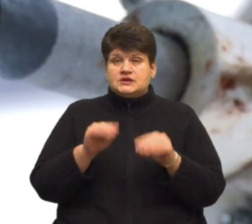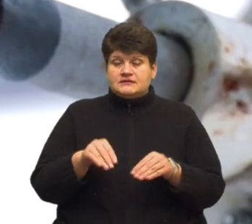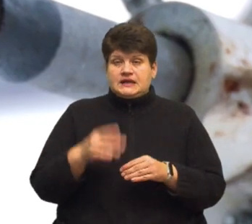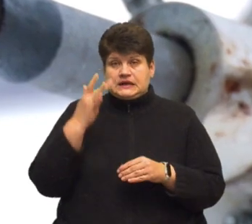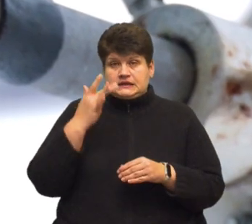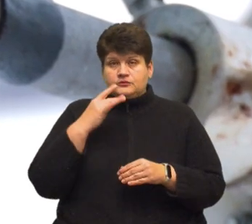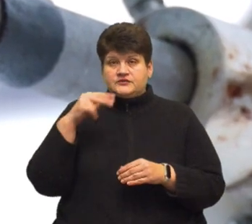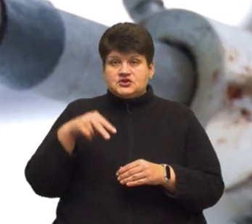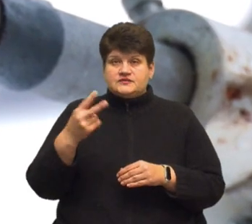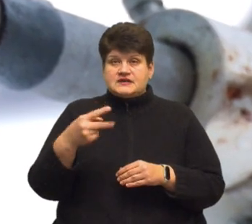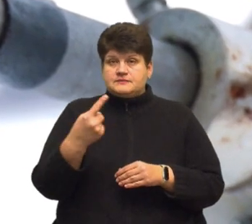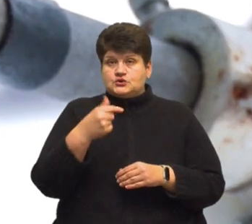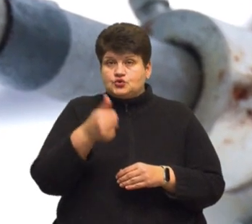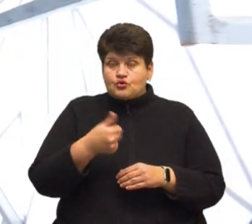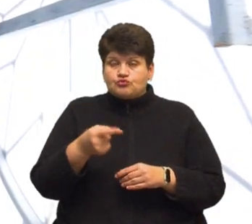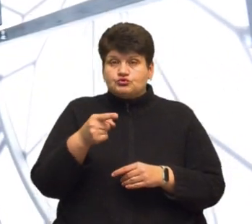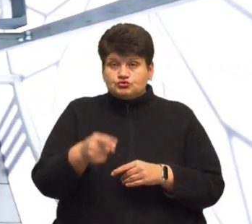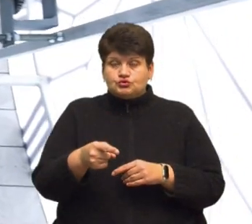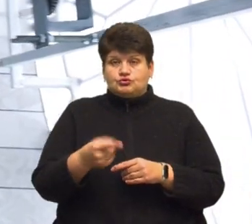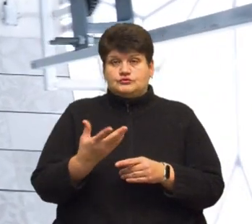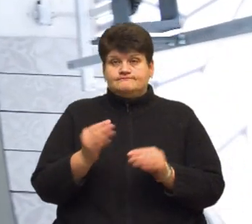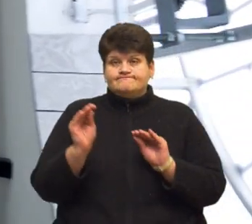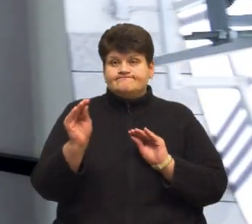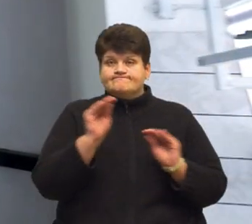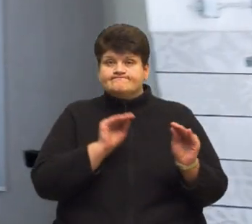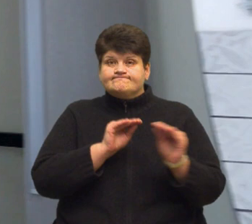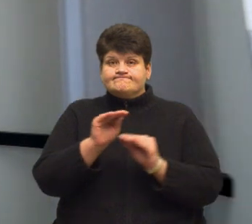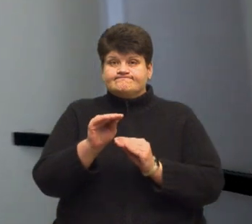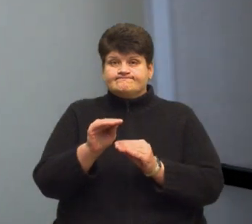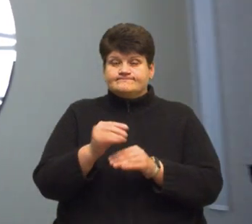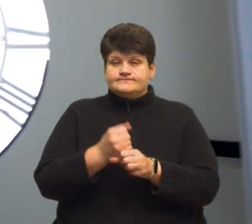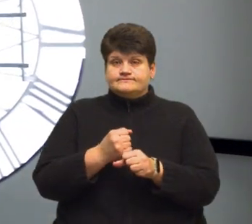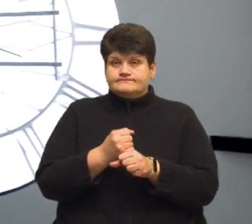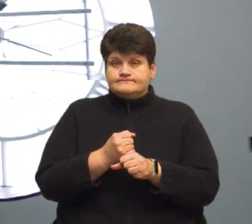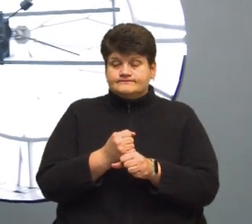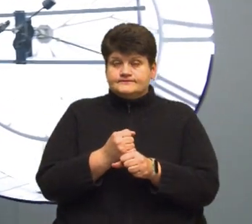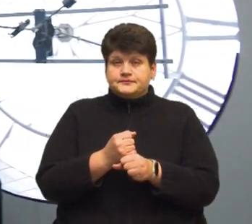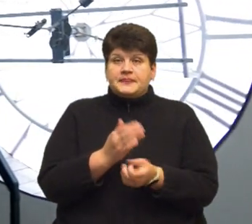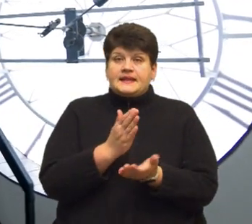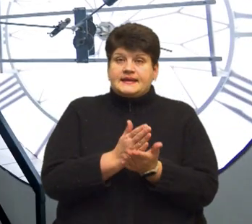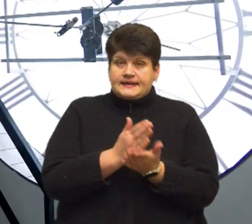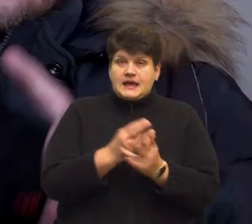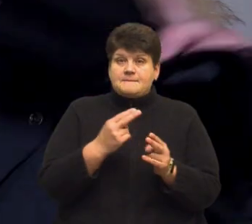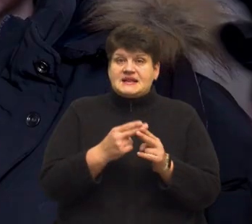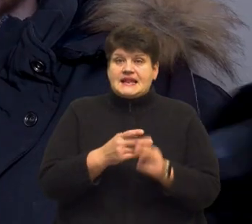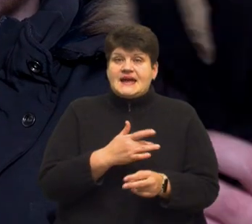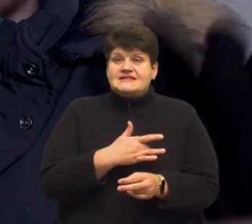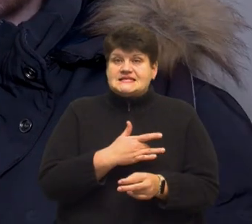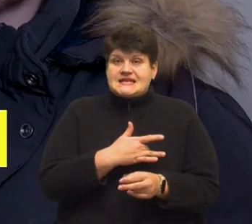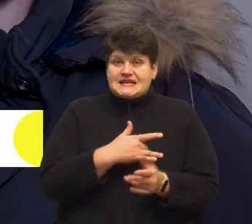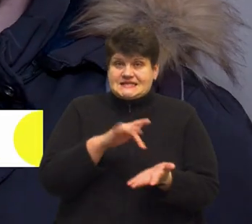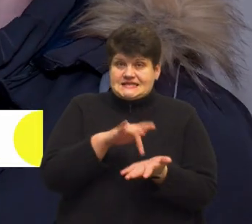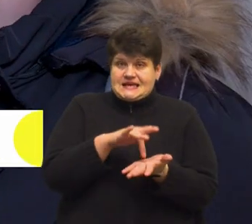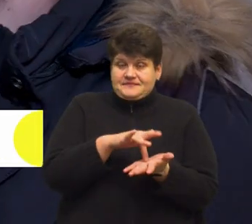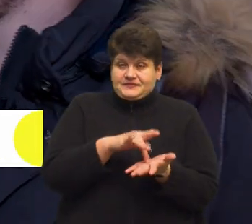року. Його механізм комбінований, каже Микола Августович. Є металеве серце, яке присводить